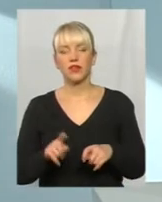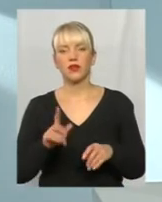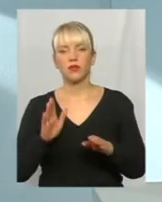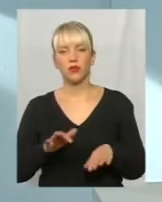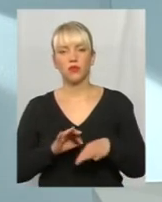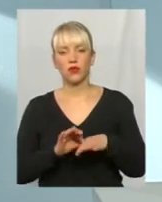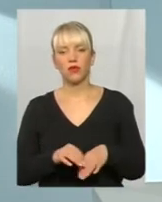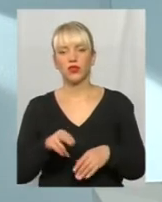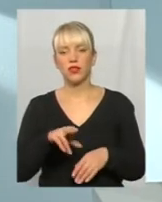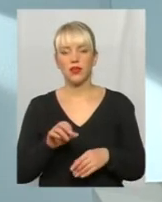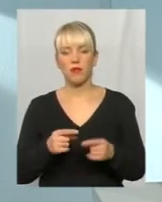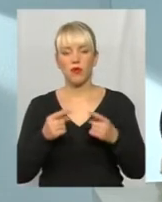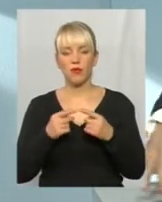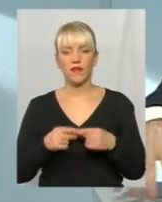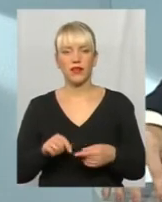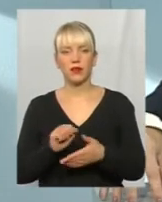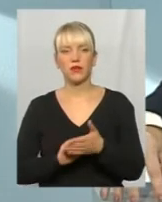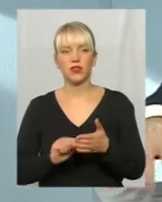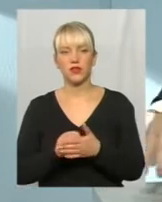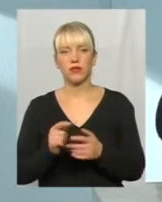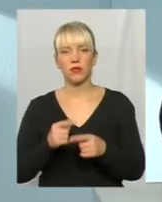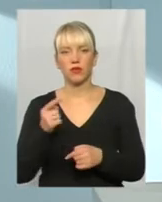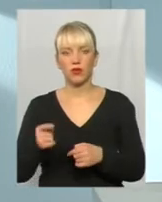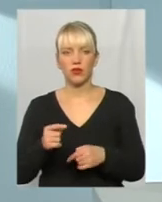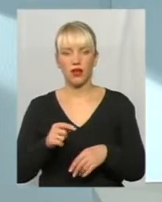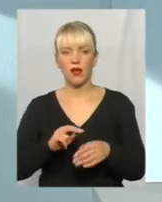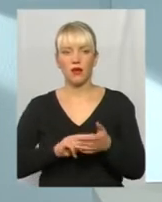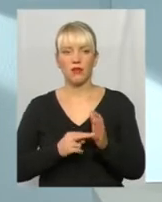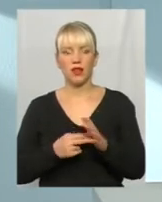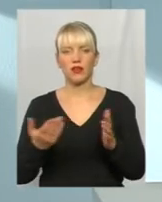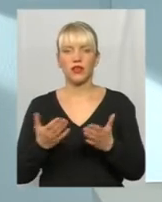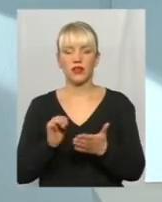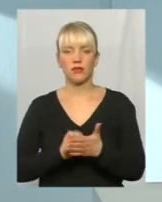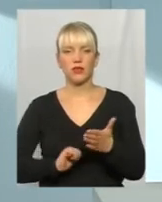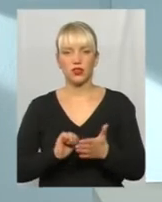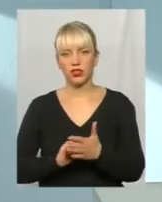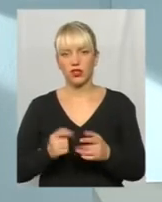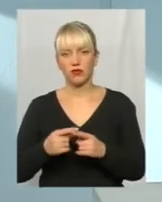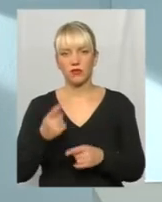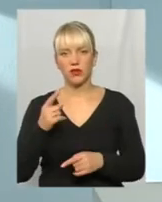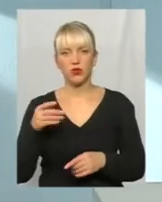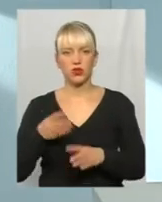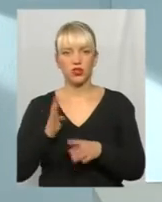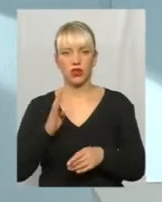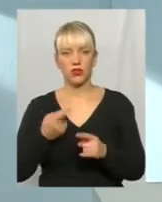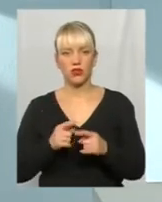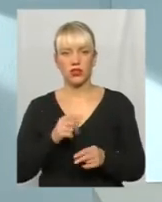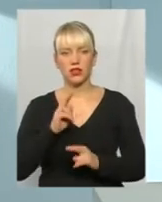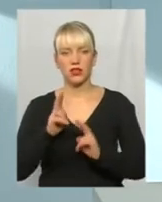по певних причинах позапланово. Які ж це причини? В першу чергу, це скарга